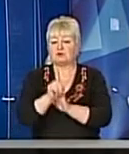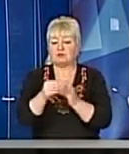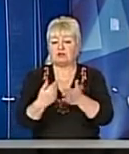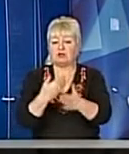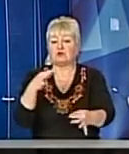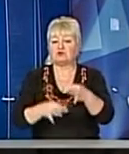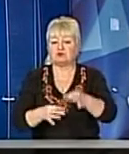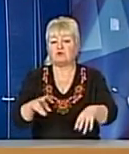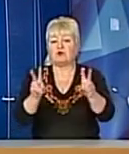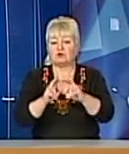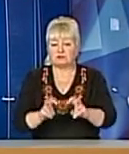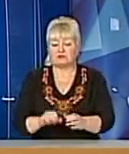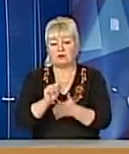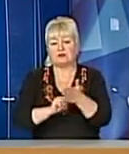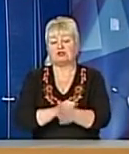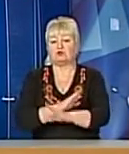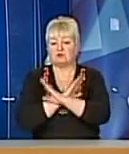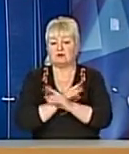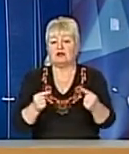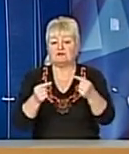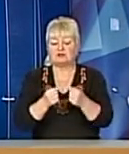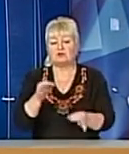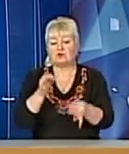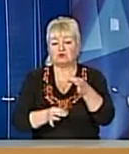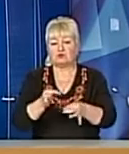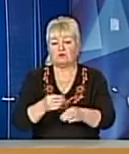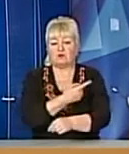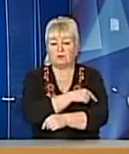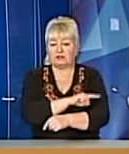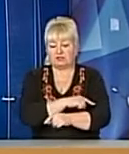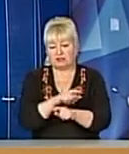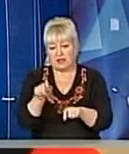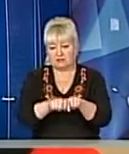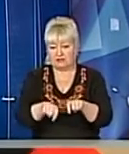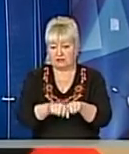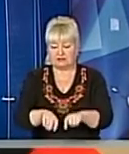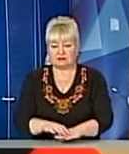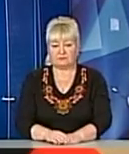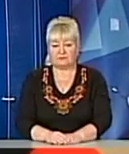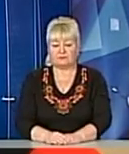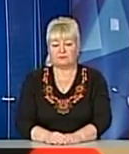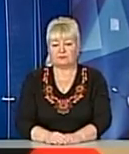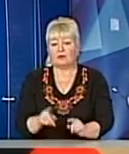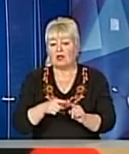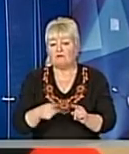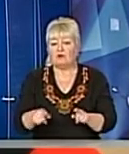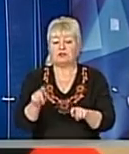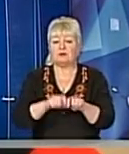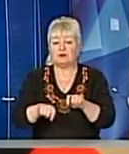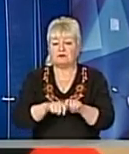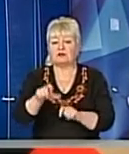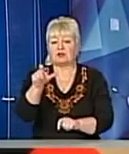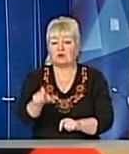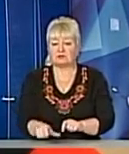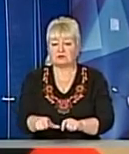Причину смерті парубка встановить судова медична експертиза В ході перевірки особа